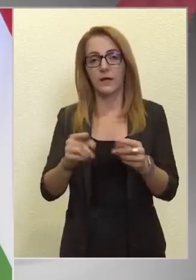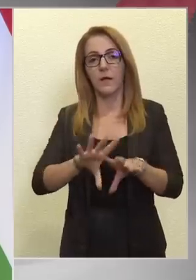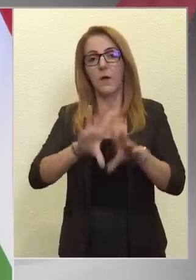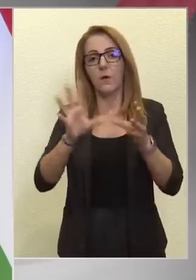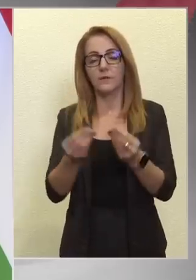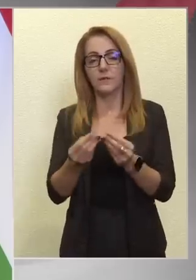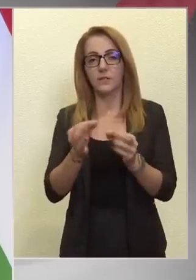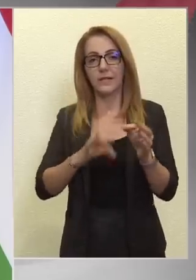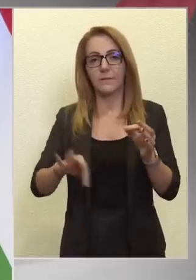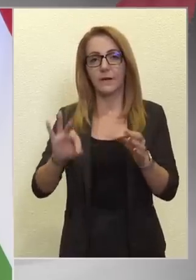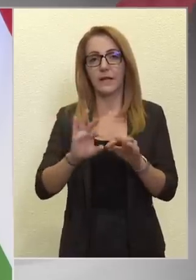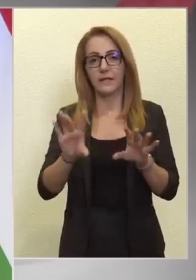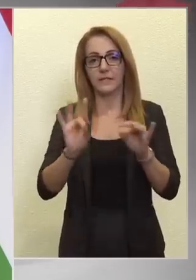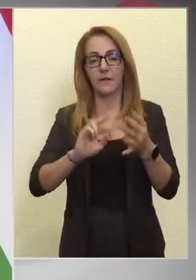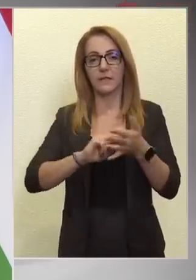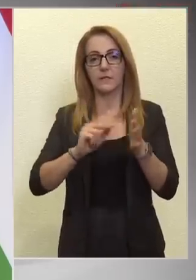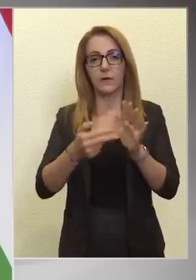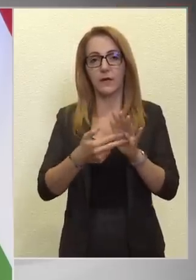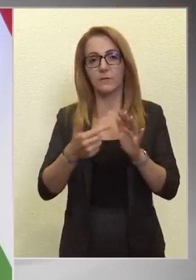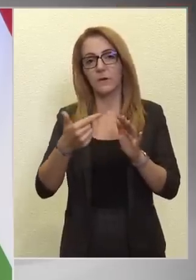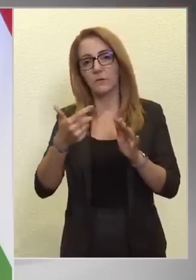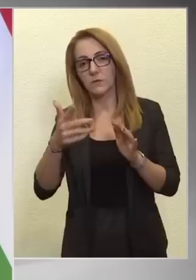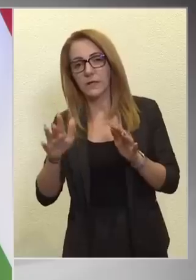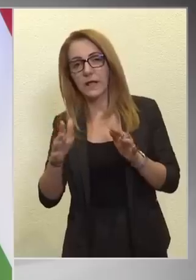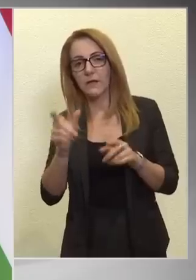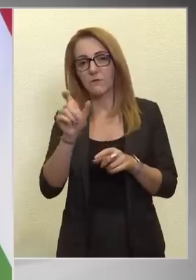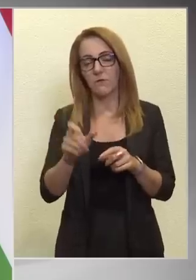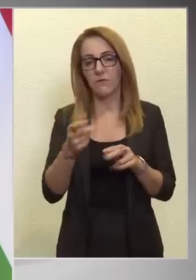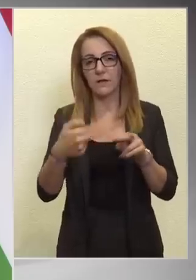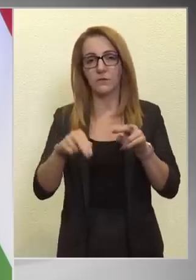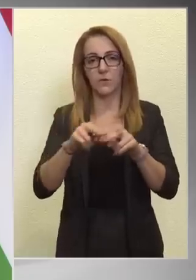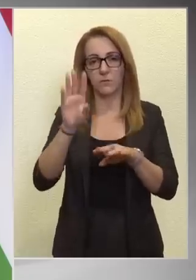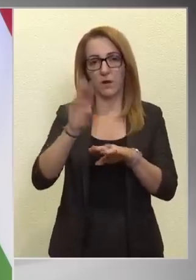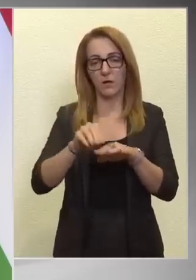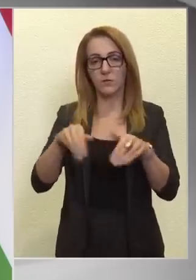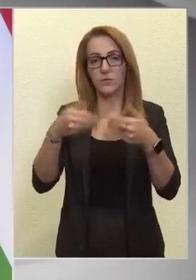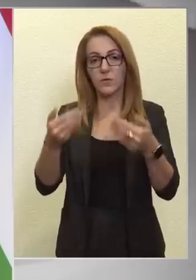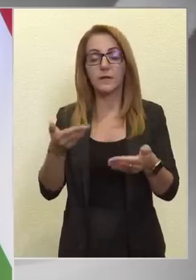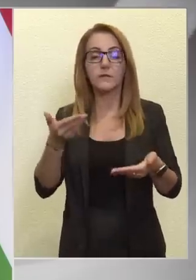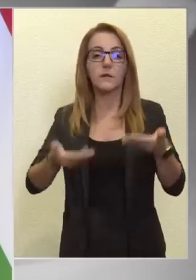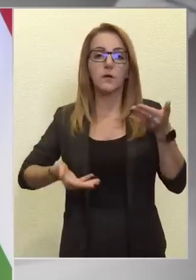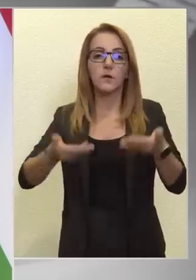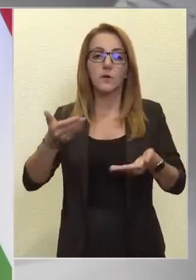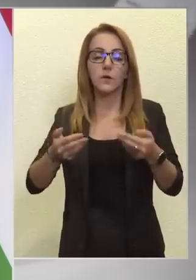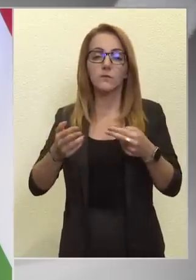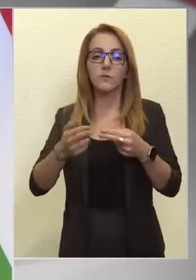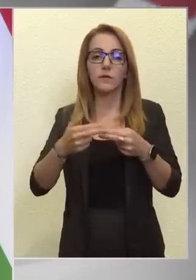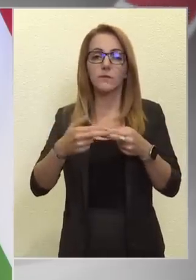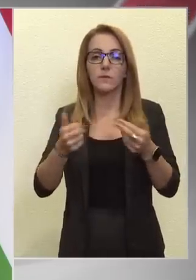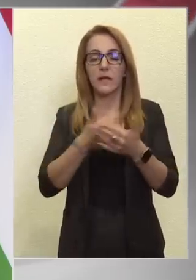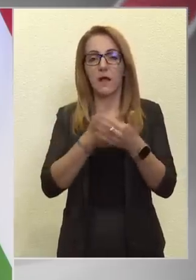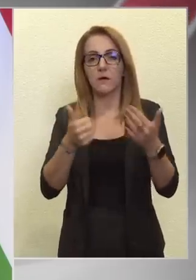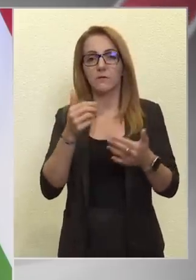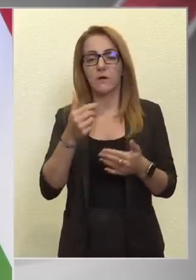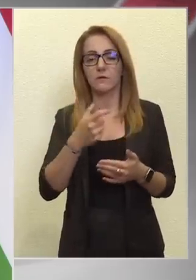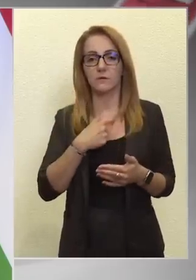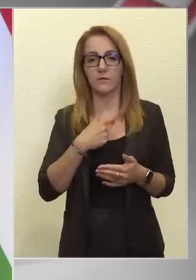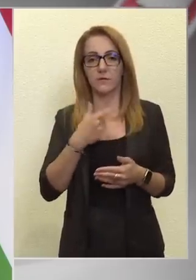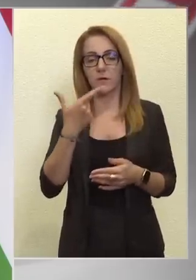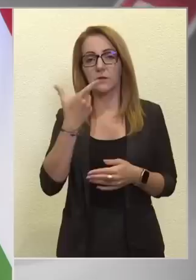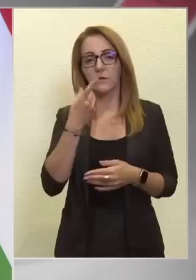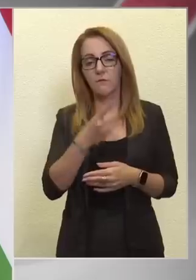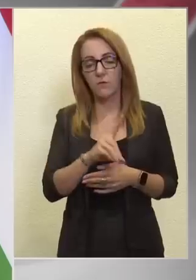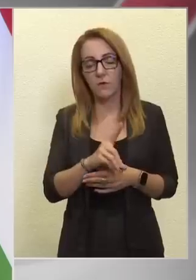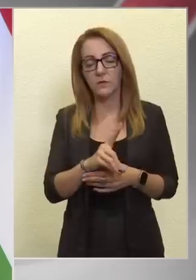választókerületben 21-néhány fővel megemelkedett a lakosok száma. És miután a különbség, az közel 60 szavazat volt, azért még